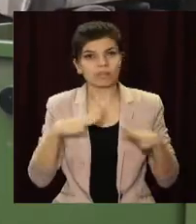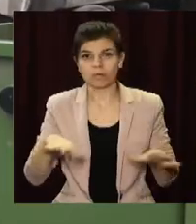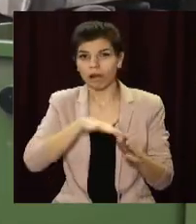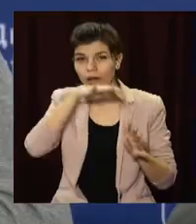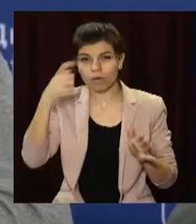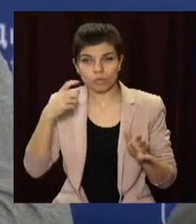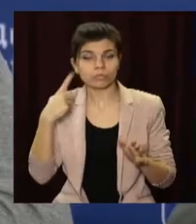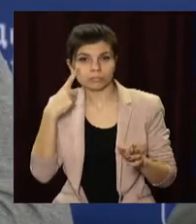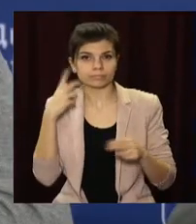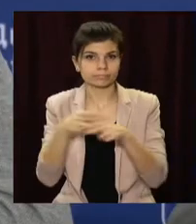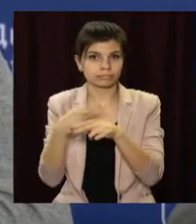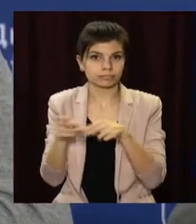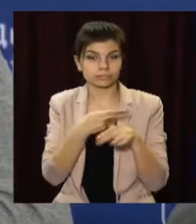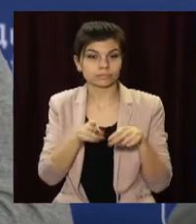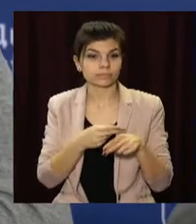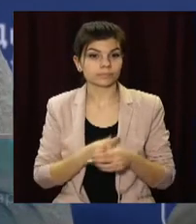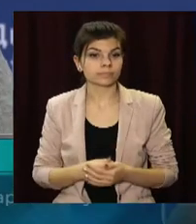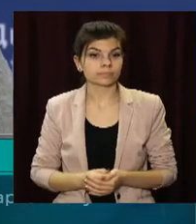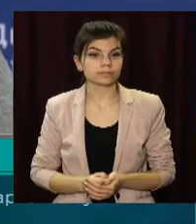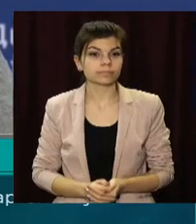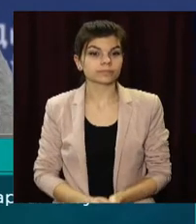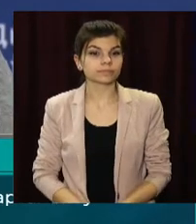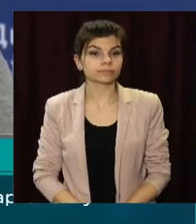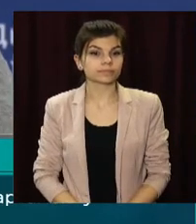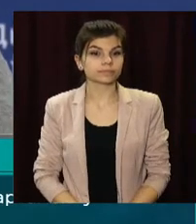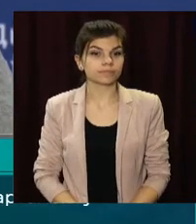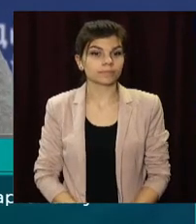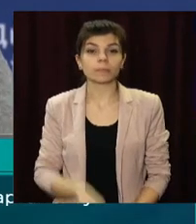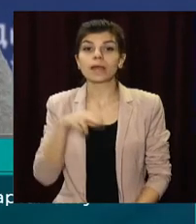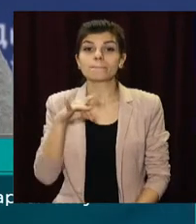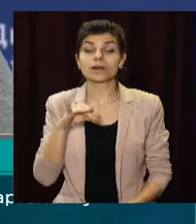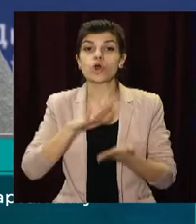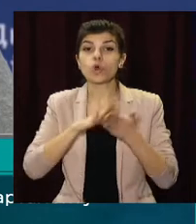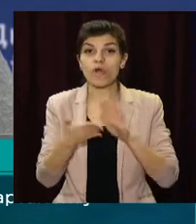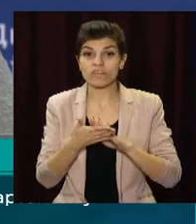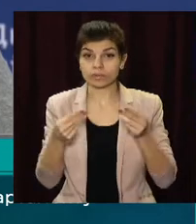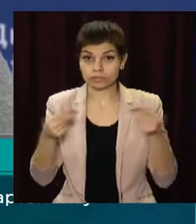І при укладанні договорів встановлюється